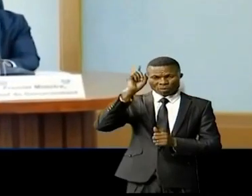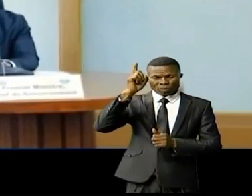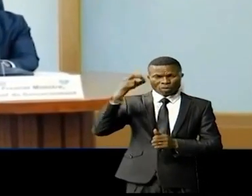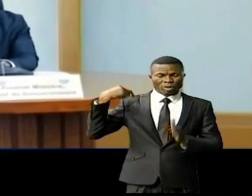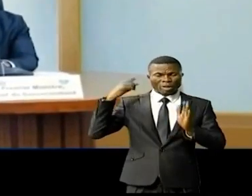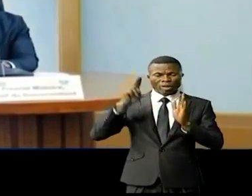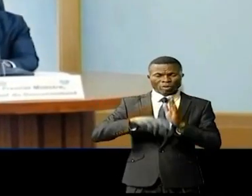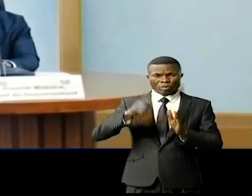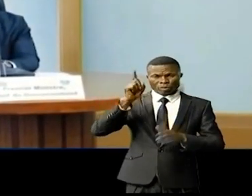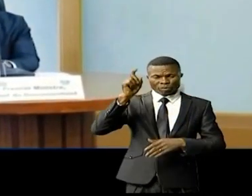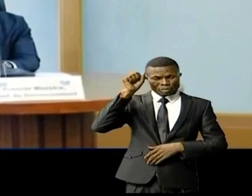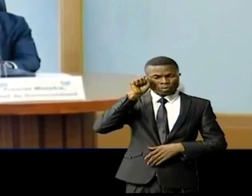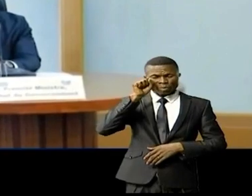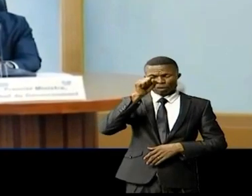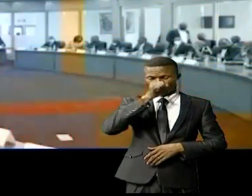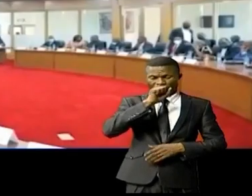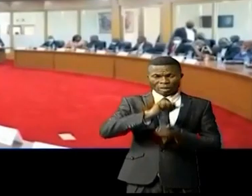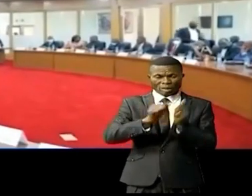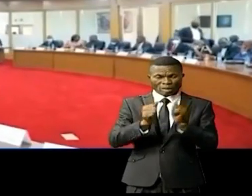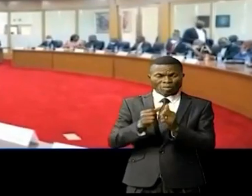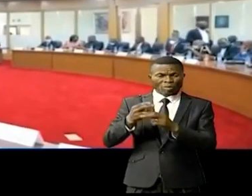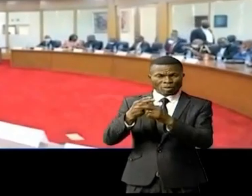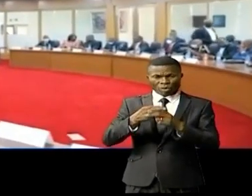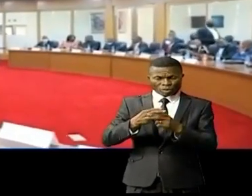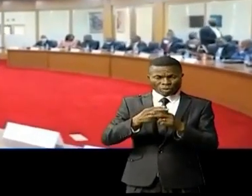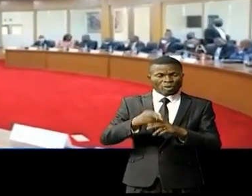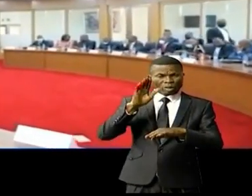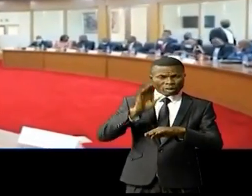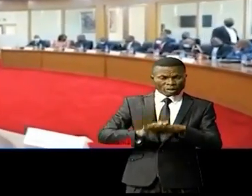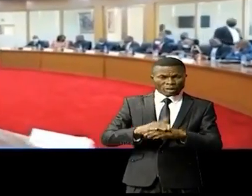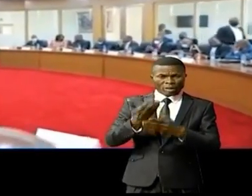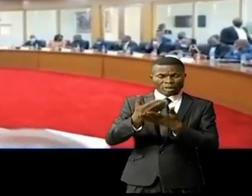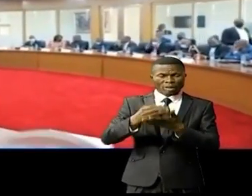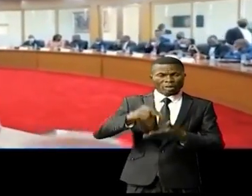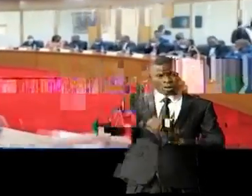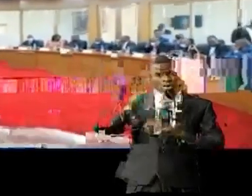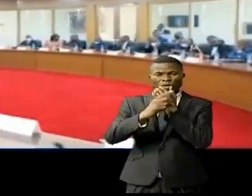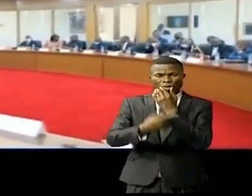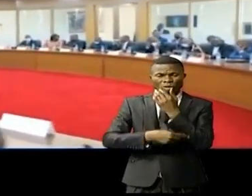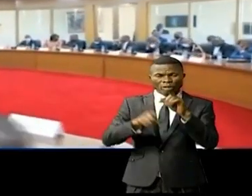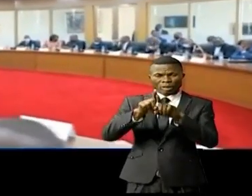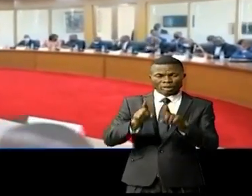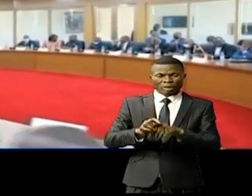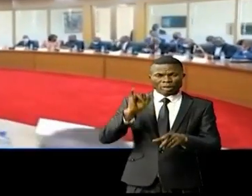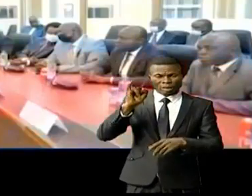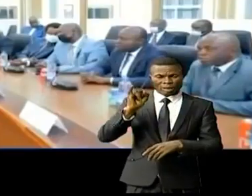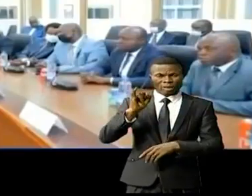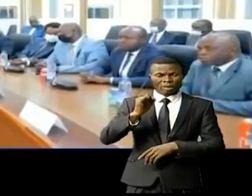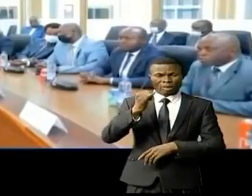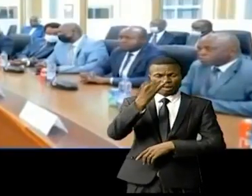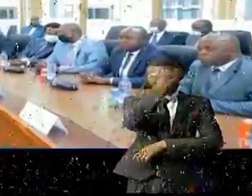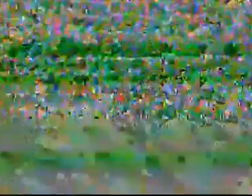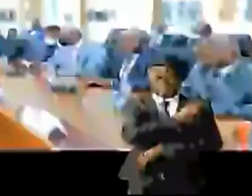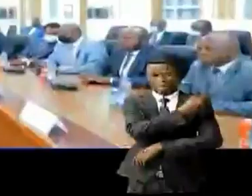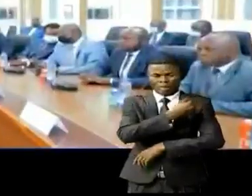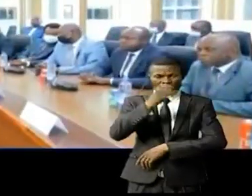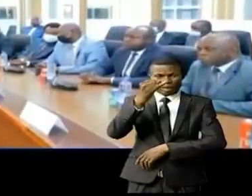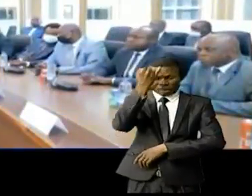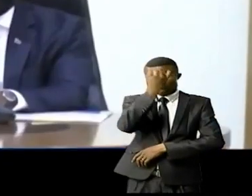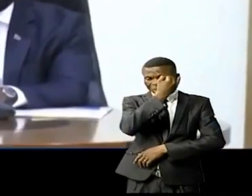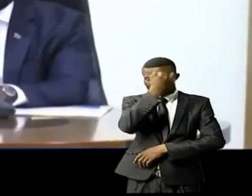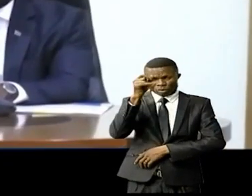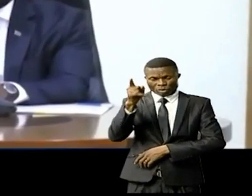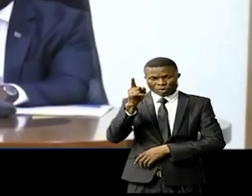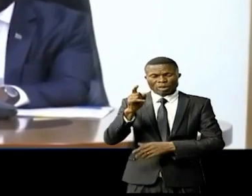Samaloukonde la situation sécuritaire qui prévaut dans le nord qui voulait la tourie de provinces sous état de siège a été